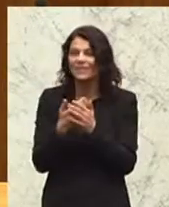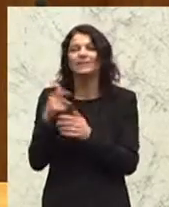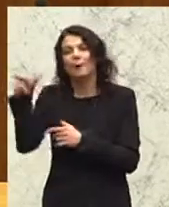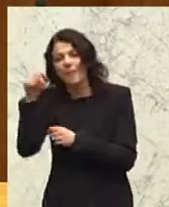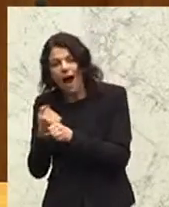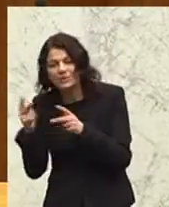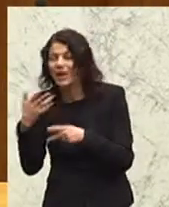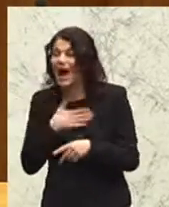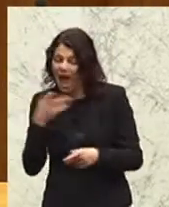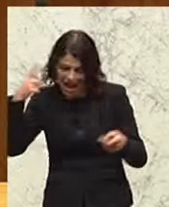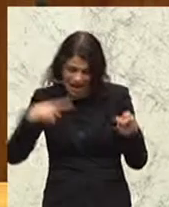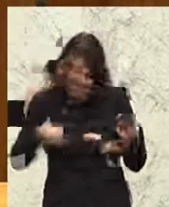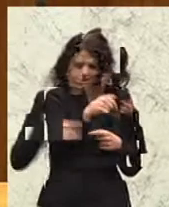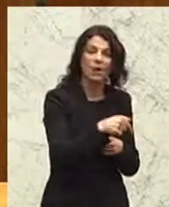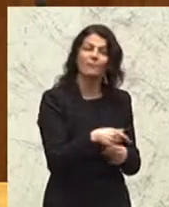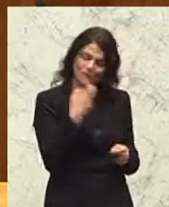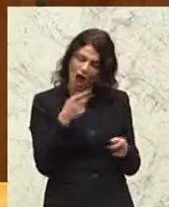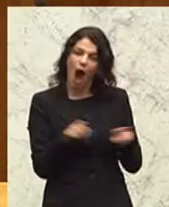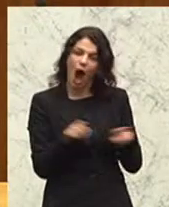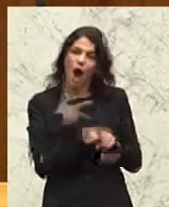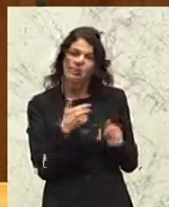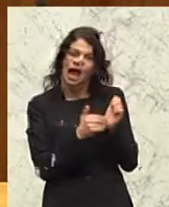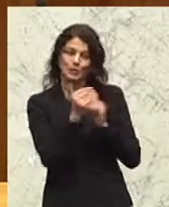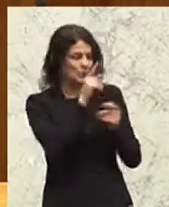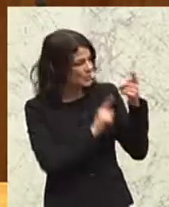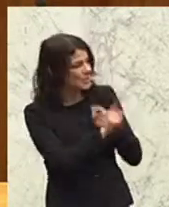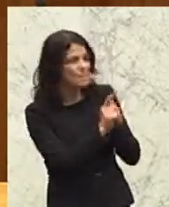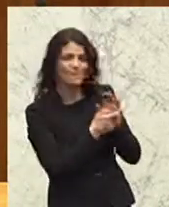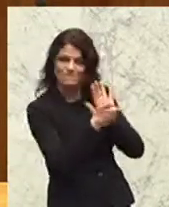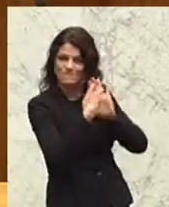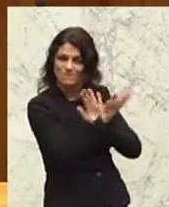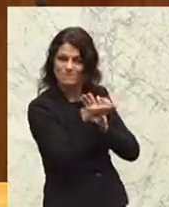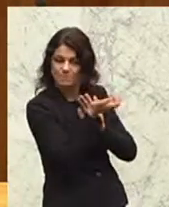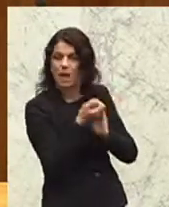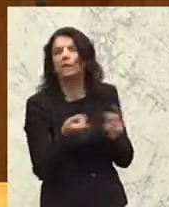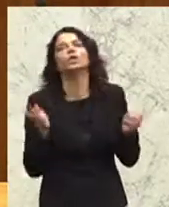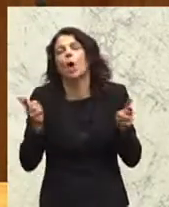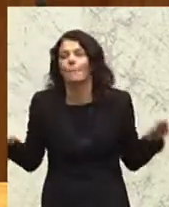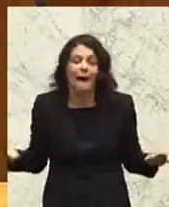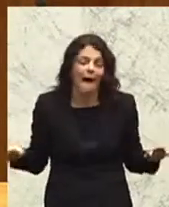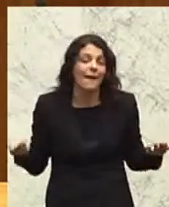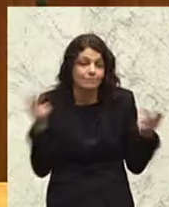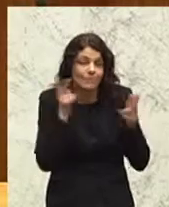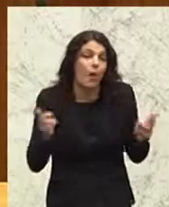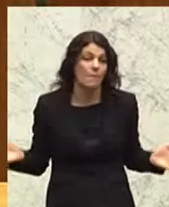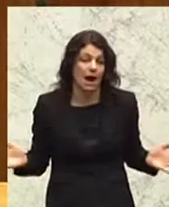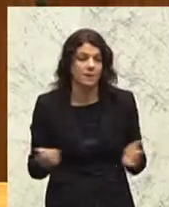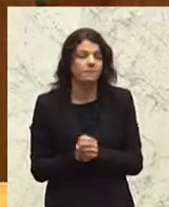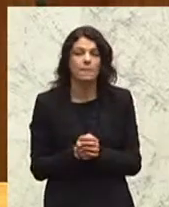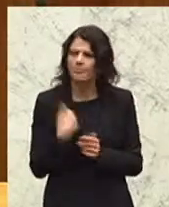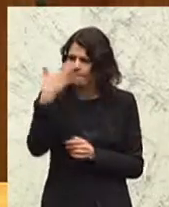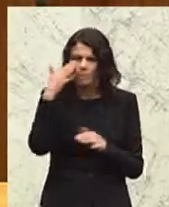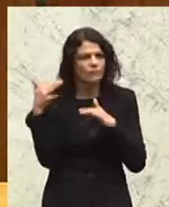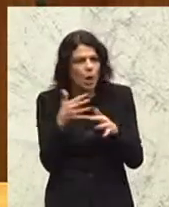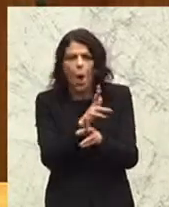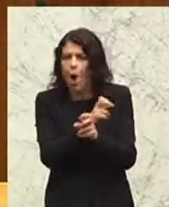dann auch in Anspruch zu nehmen. Ist ja ganz normal, ist ja ganz normal. Ja, wir wissen auch, dass es viele, viele Österreicher